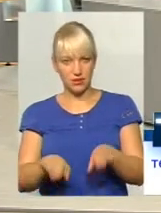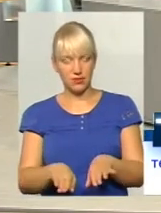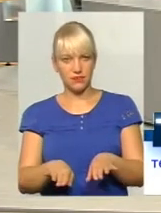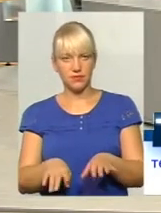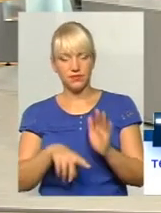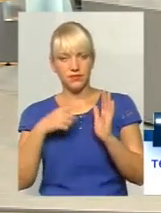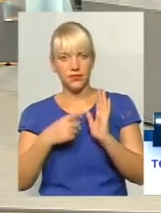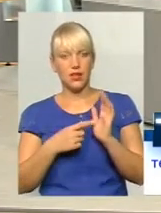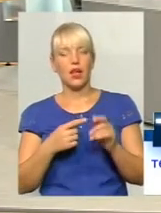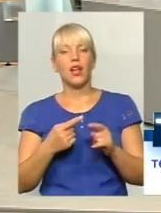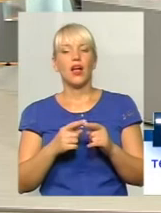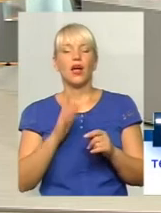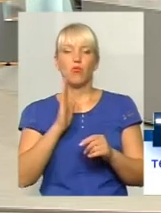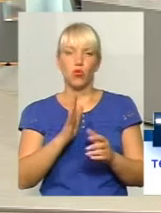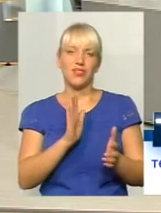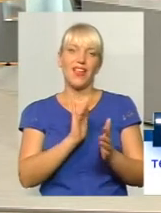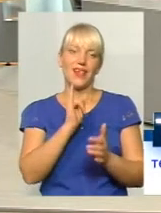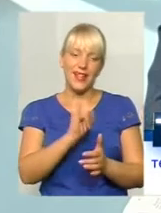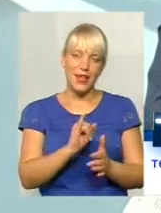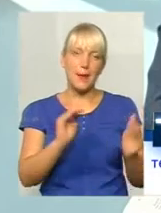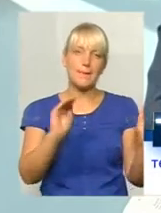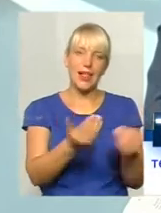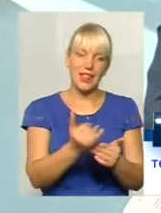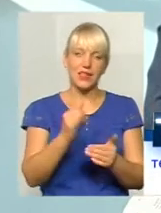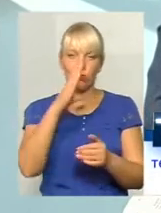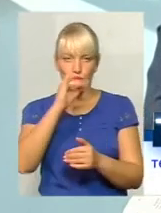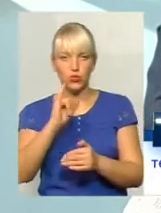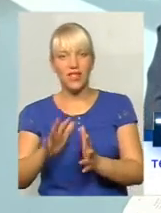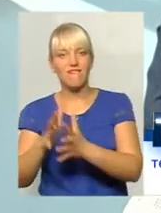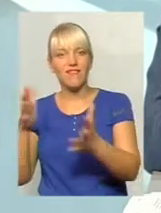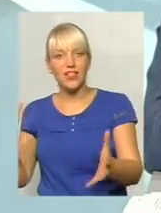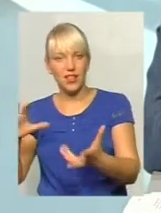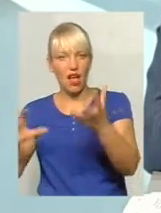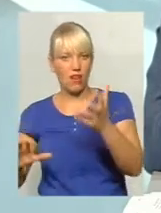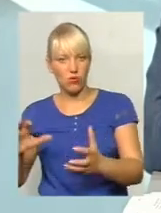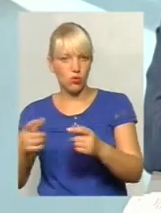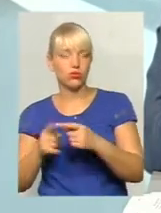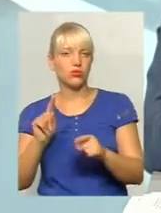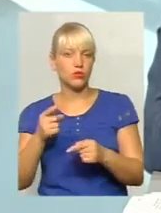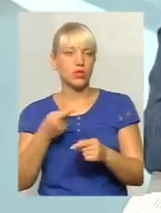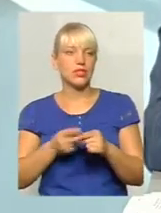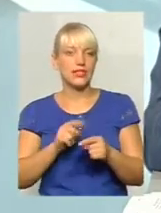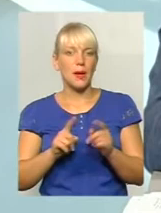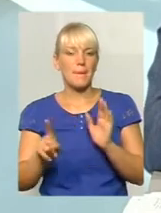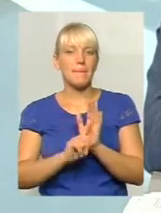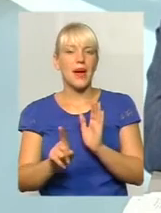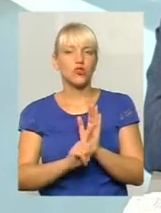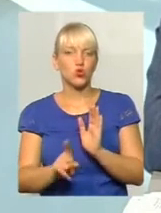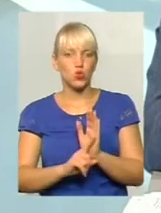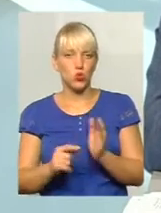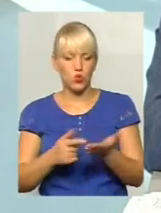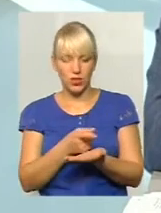в тому, і маленькі, і великі ми передбачаємо на даних маршрутах. Річ в тому, що дані маршрути, вони є кольцевими